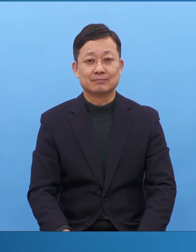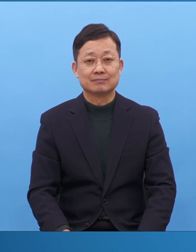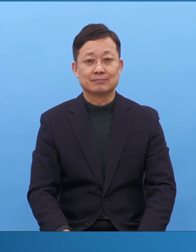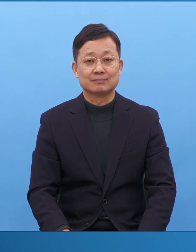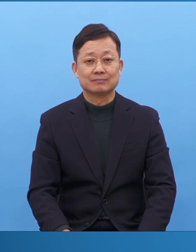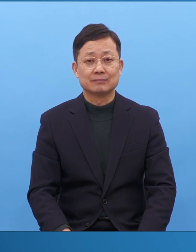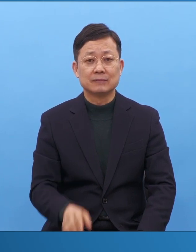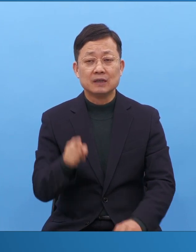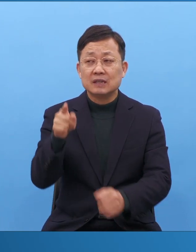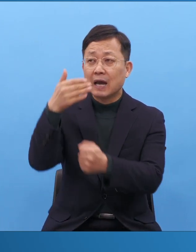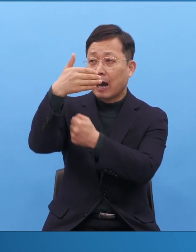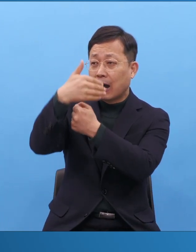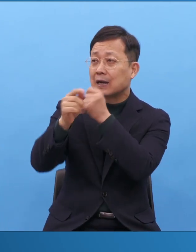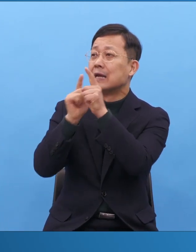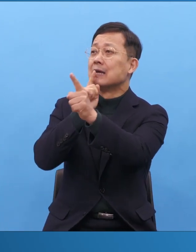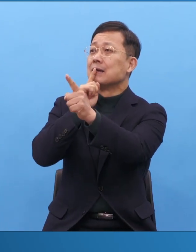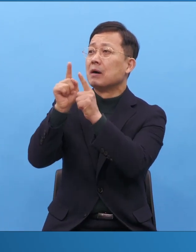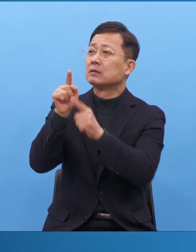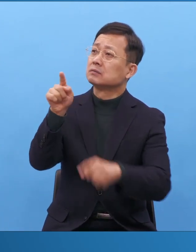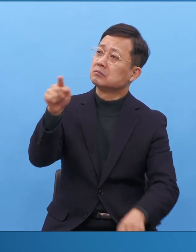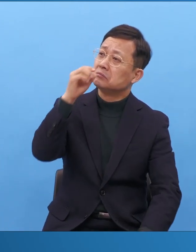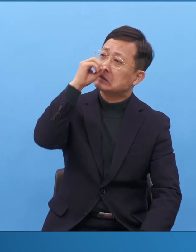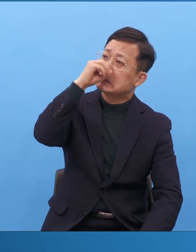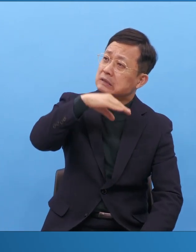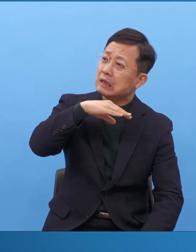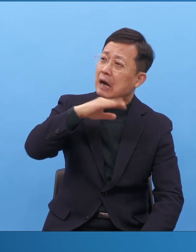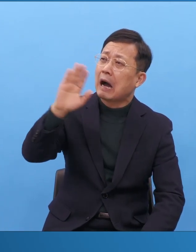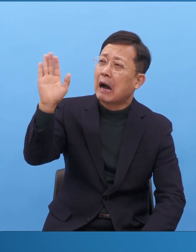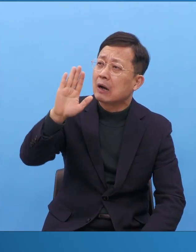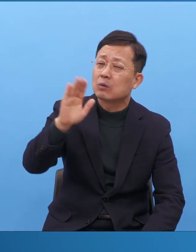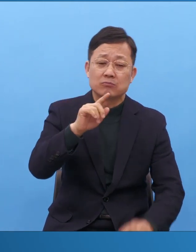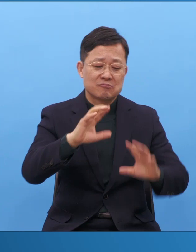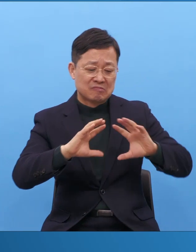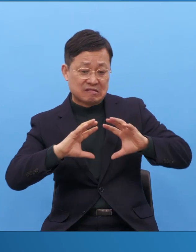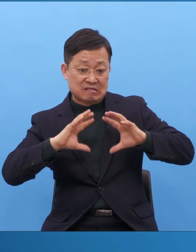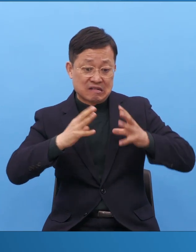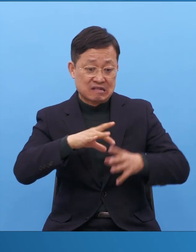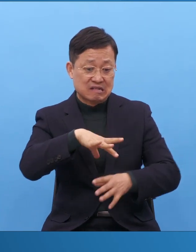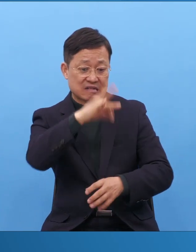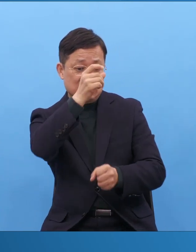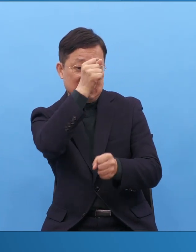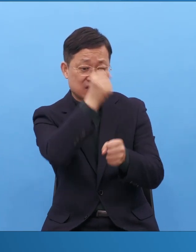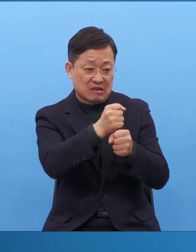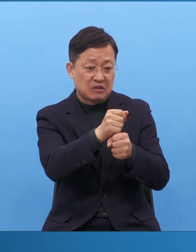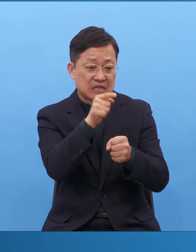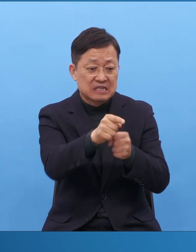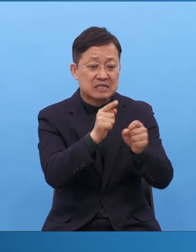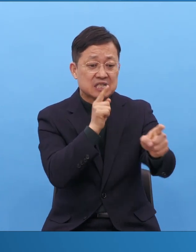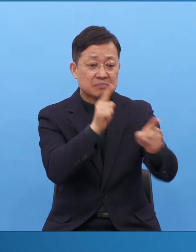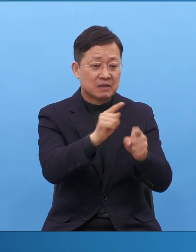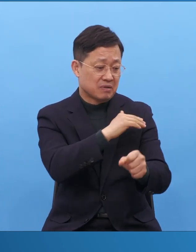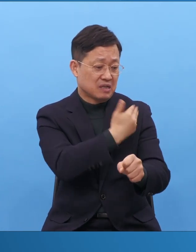창조의 말씀이에요. 그리고 근본적으로 놓치고 있는데 어떻게 빛의 경제를 해보았을까요?